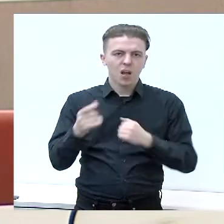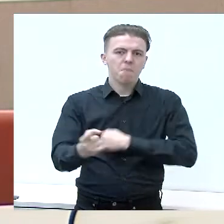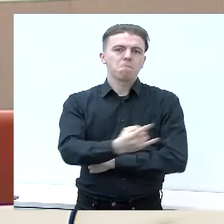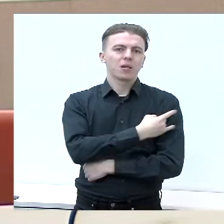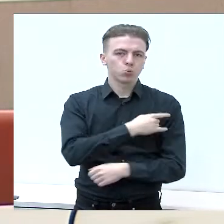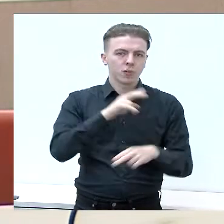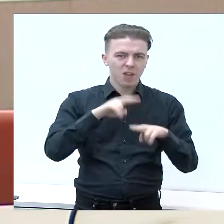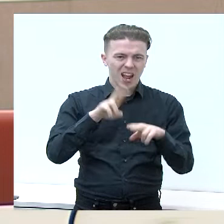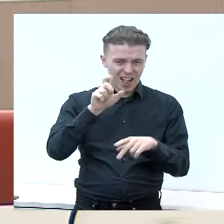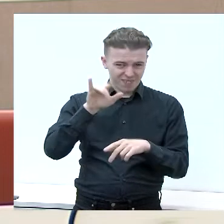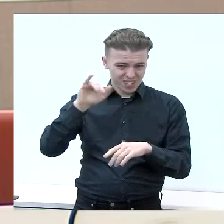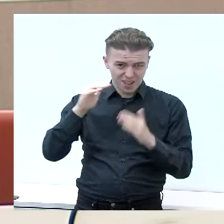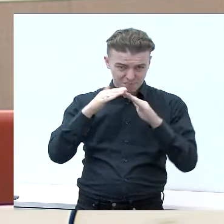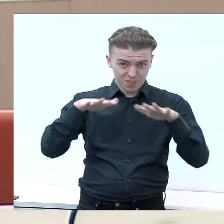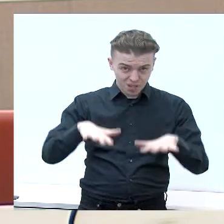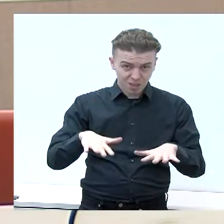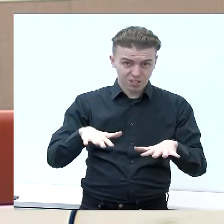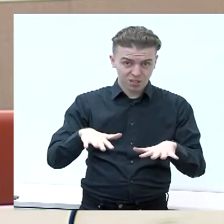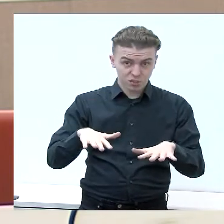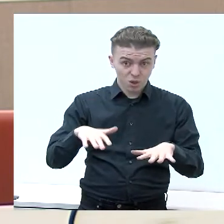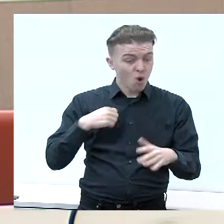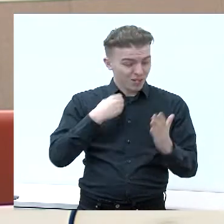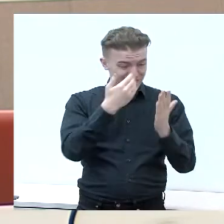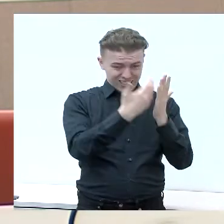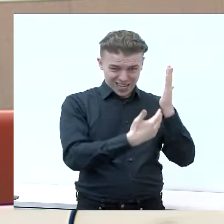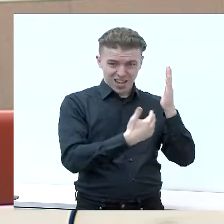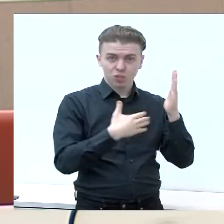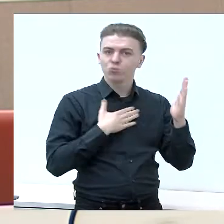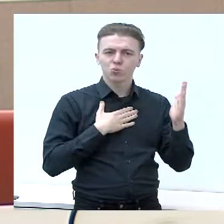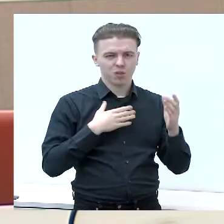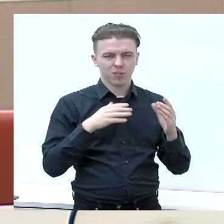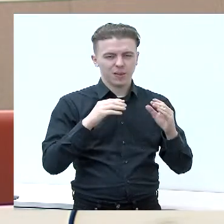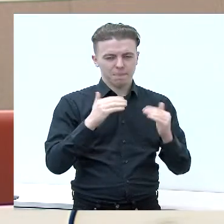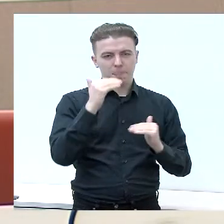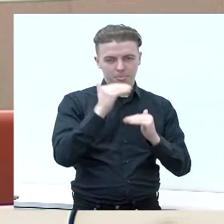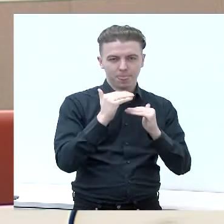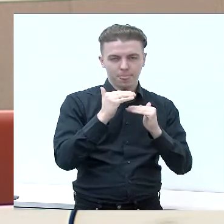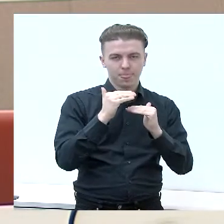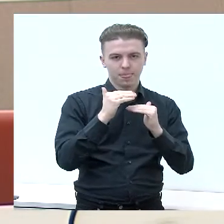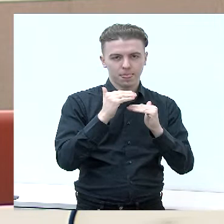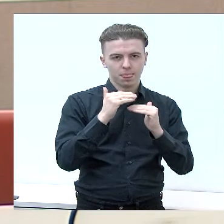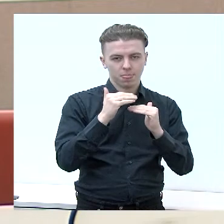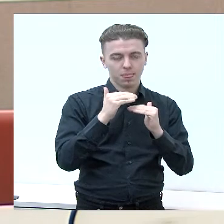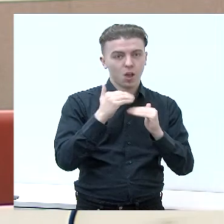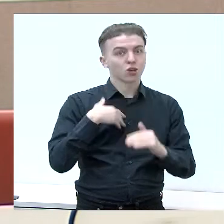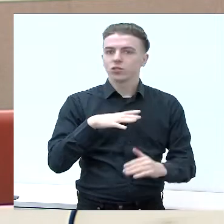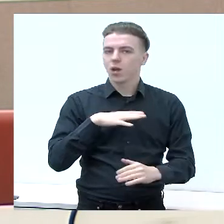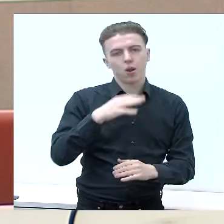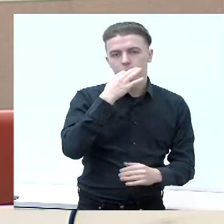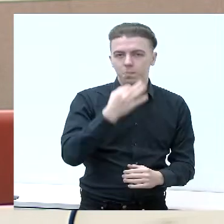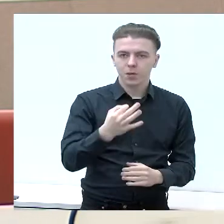kalvaryje mūsų sąrašas tikrai nėra toksai ilgas. Aš negaliu pasakyti ir negaliu tekti, kad